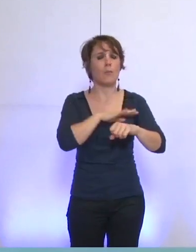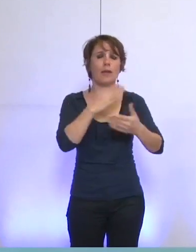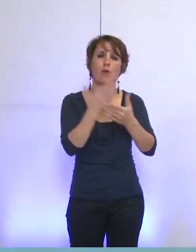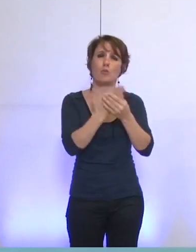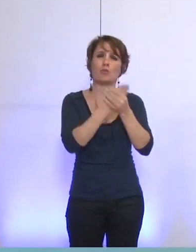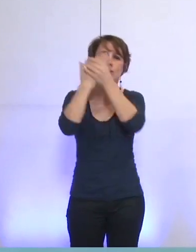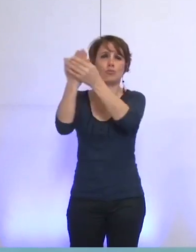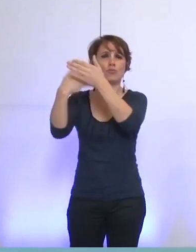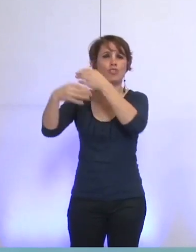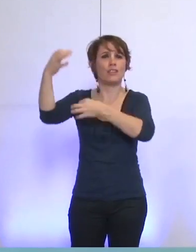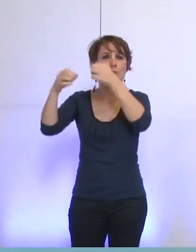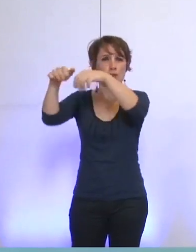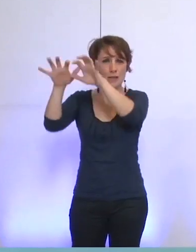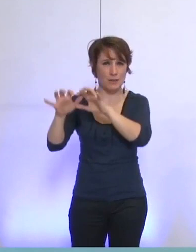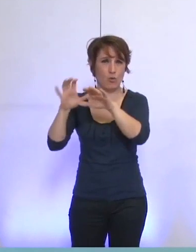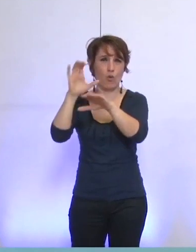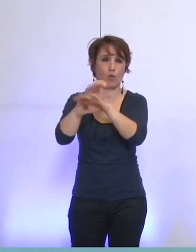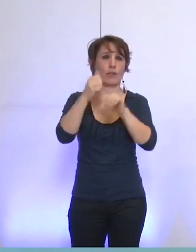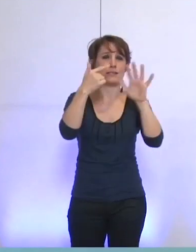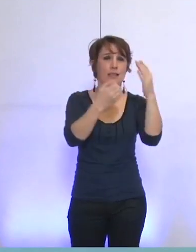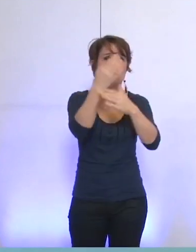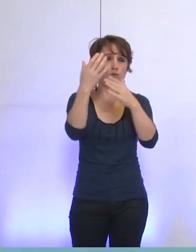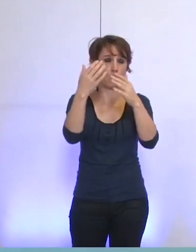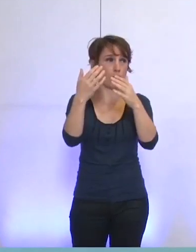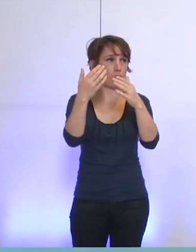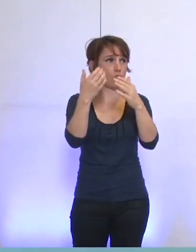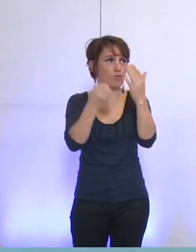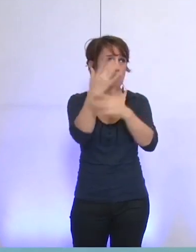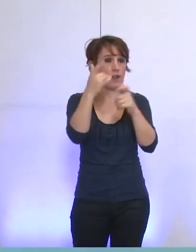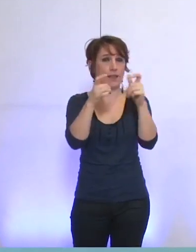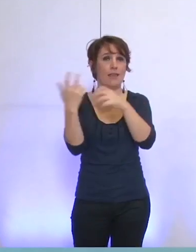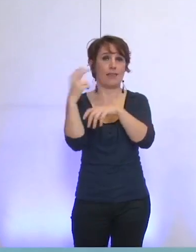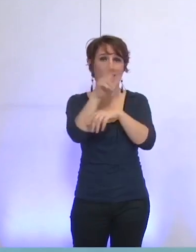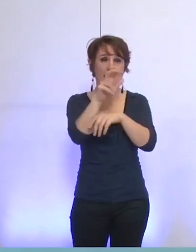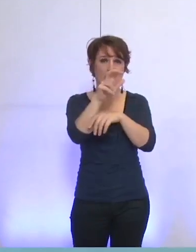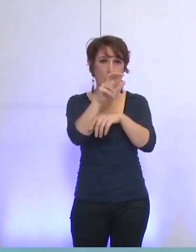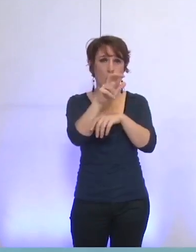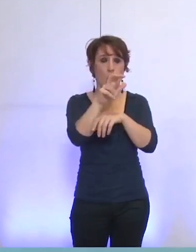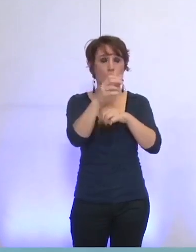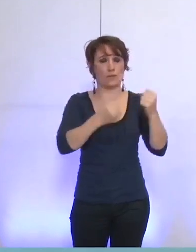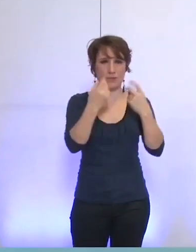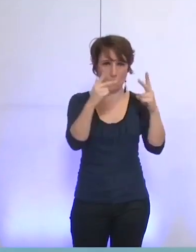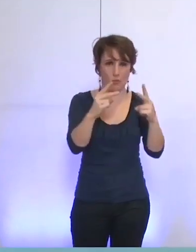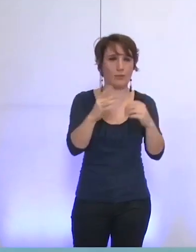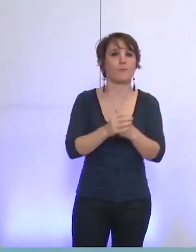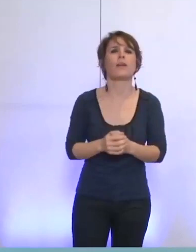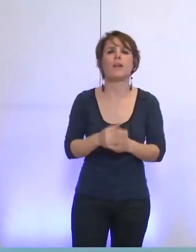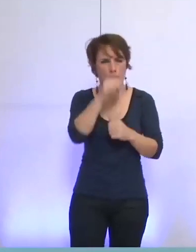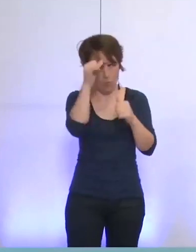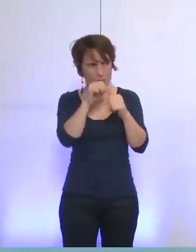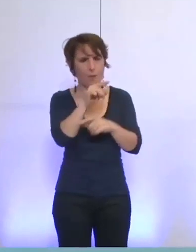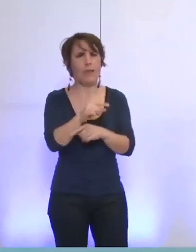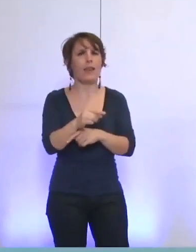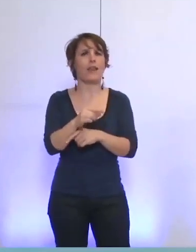administratif contre cette nouvelle délégation de services publics du 22 octobre 2012. Pour mémoire, ce recours a été